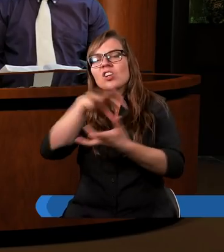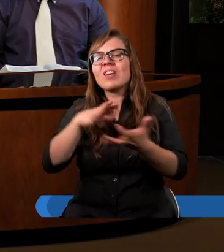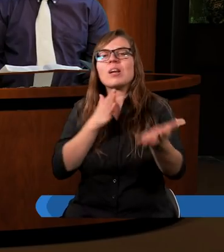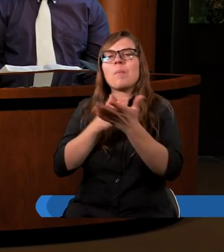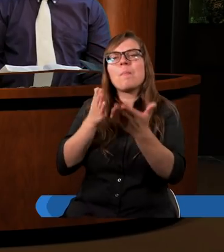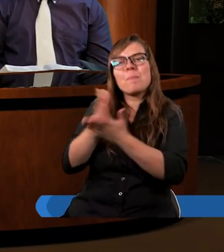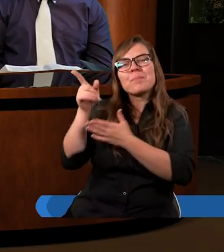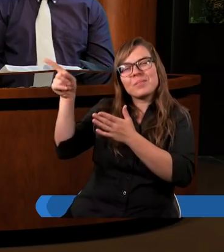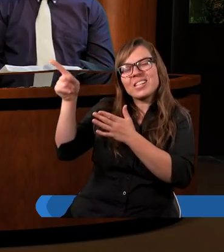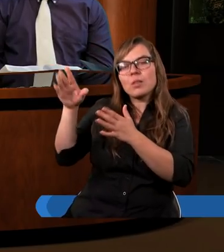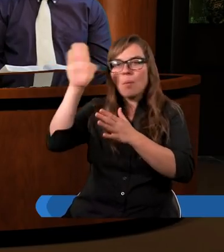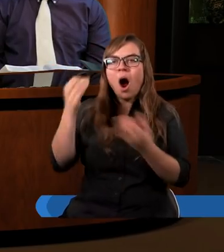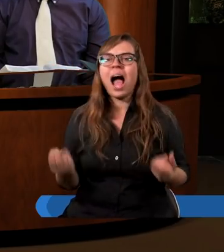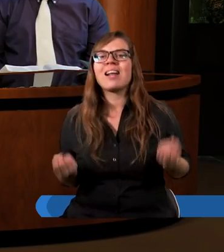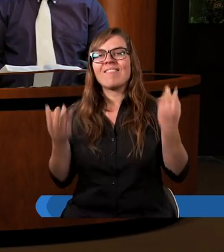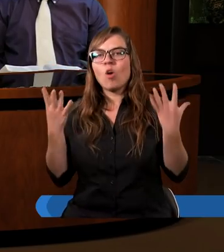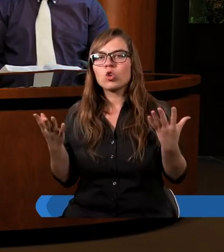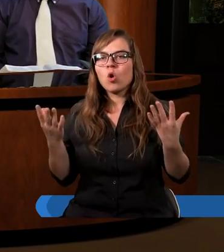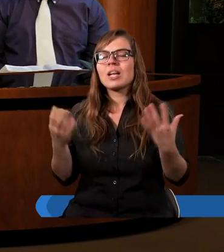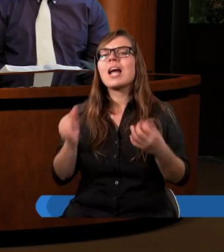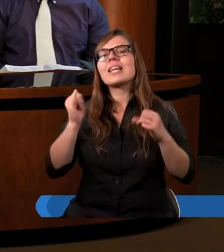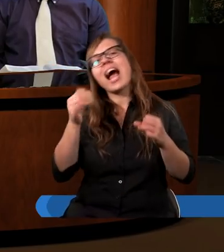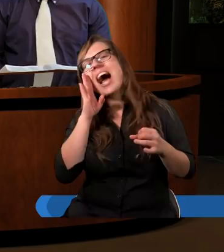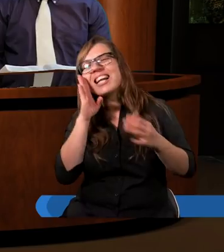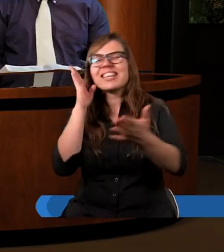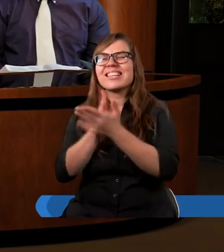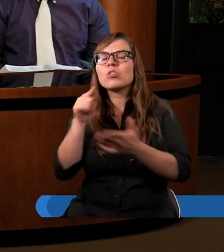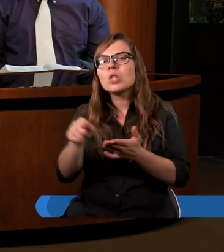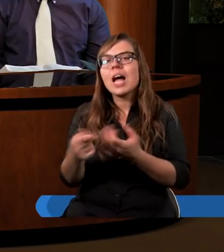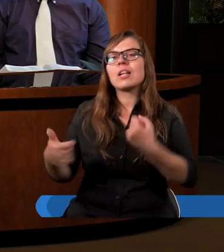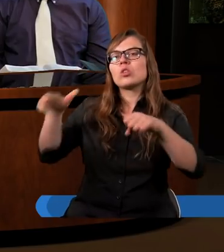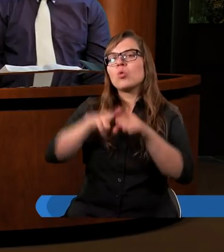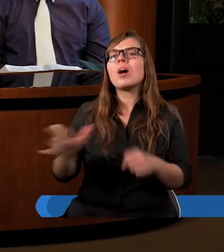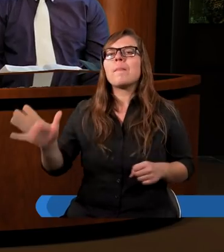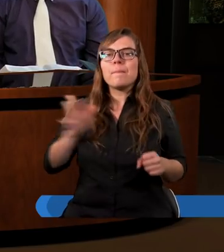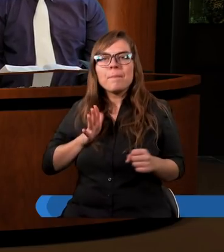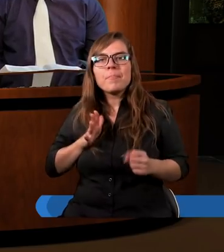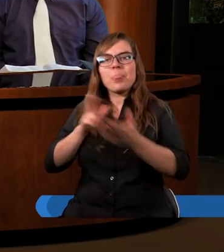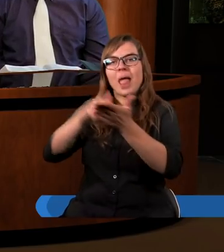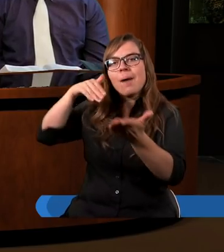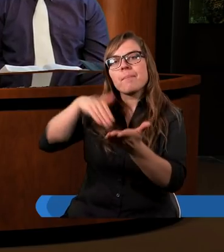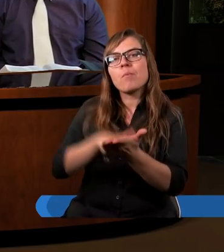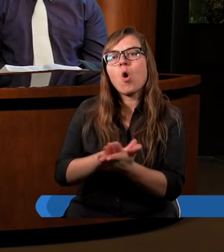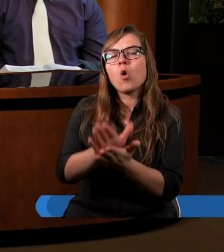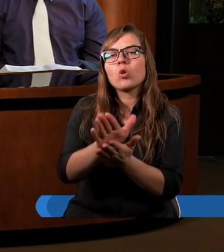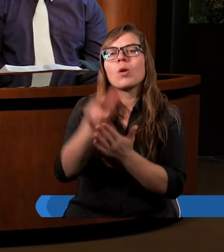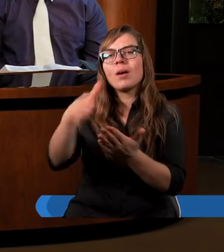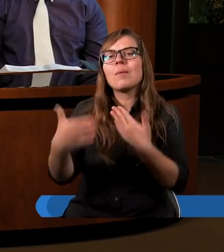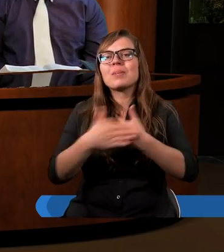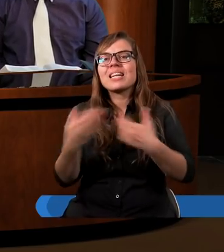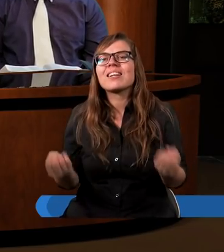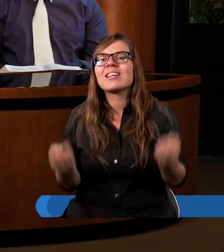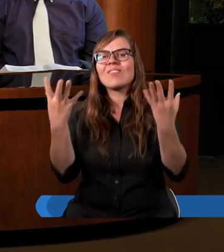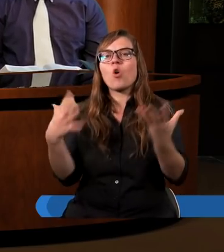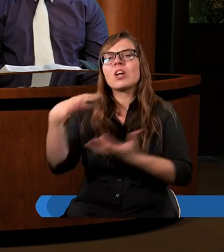Niego stworzone, jak tylko te, które były na początku przy stworzeniu,